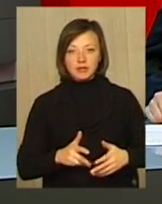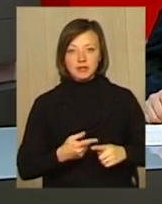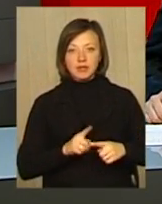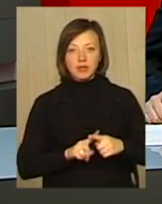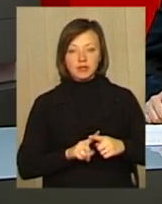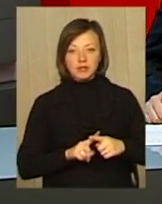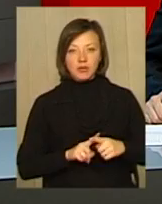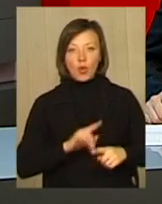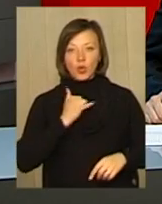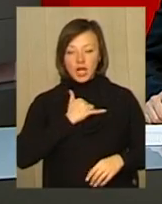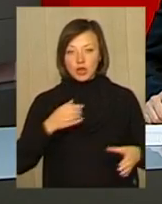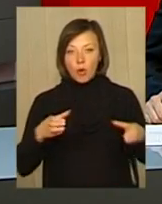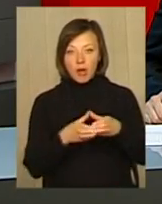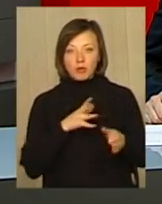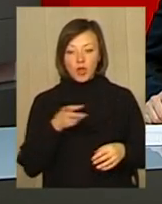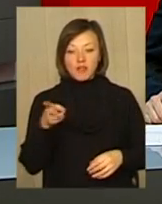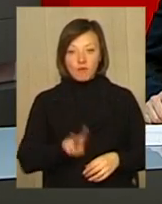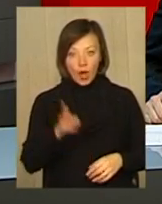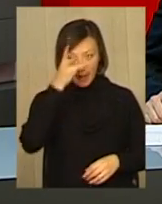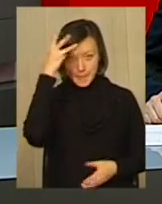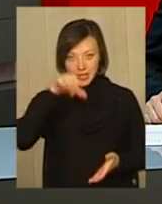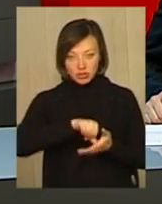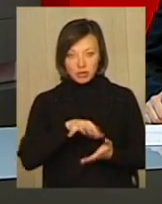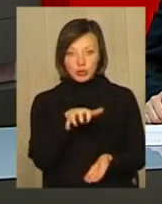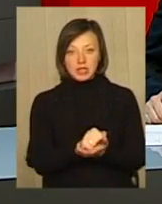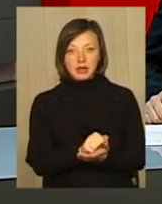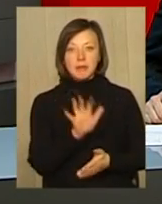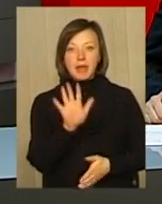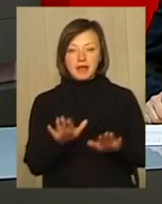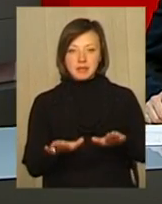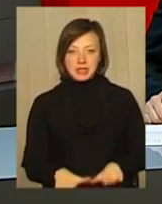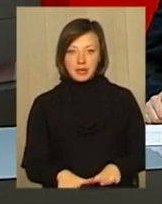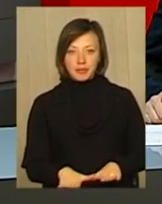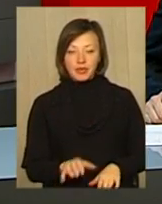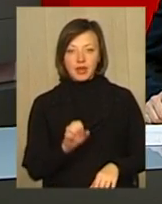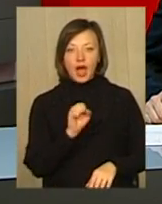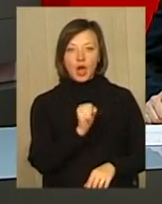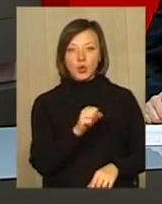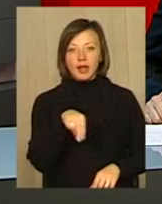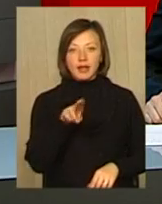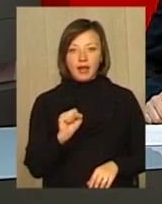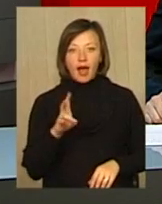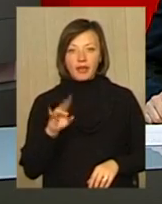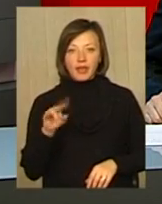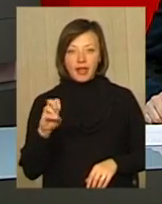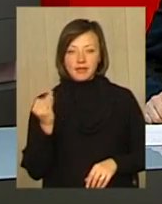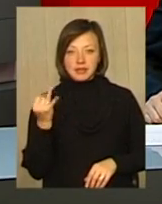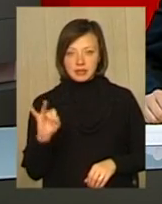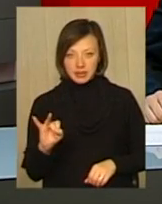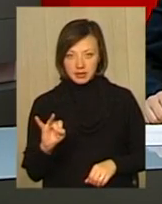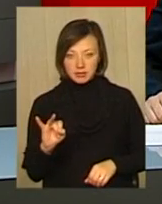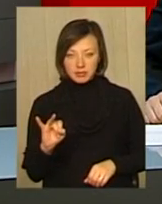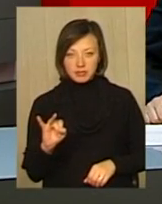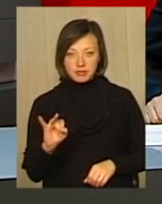Македонію. В нашій команді було двоє хмельничан, які посіли п'яті місця. Артур Данилевський, спортсмен заслуженого тренера